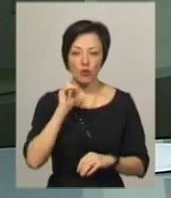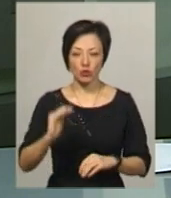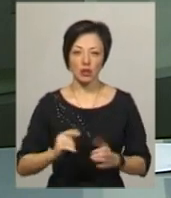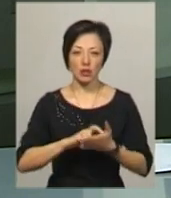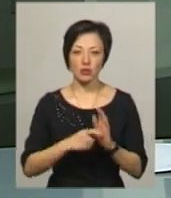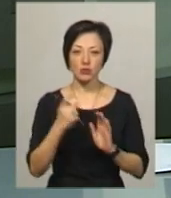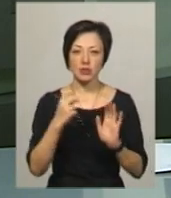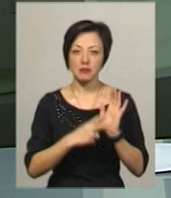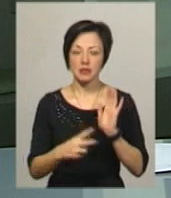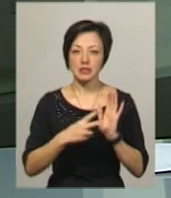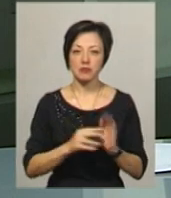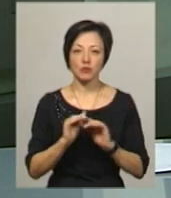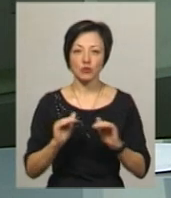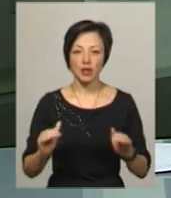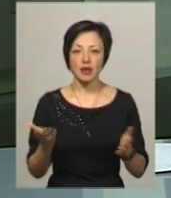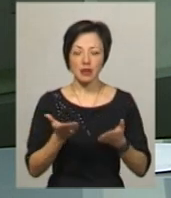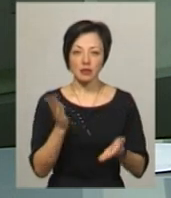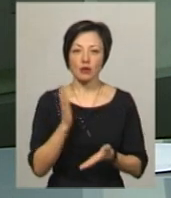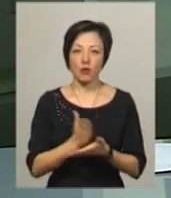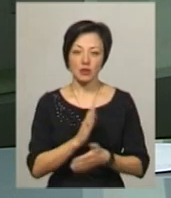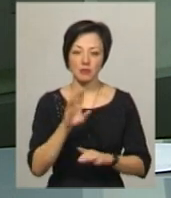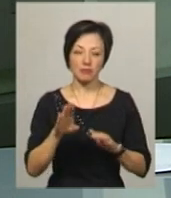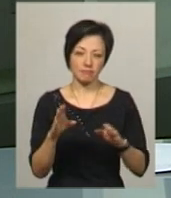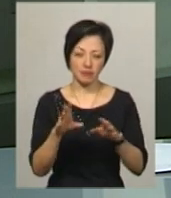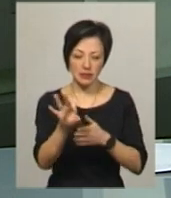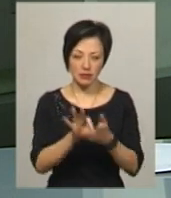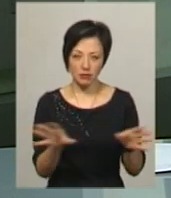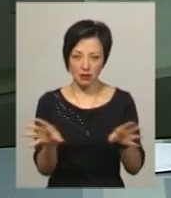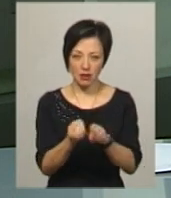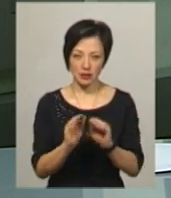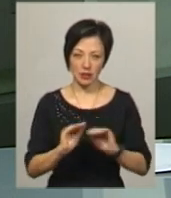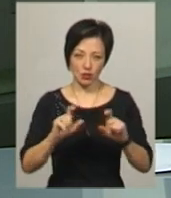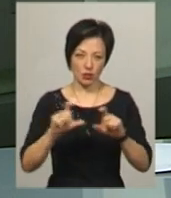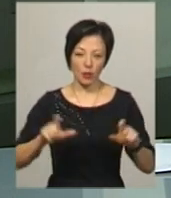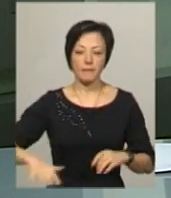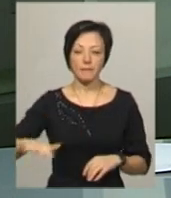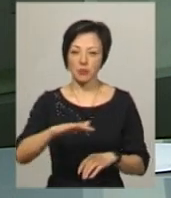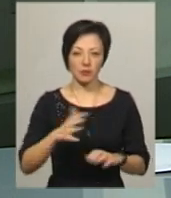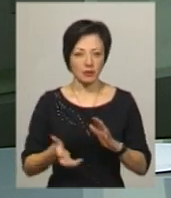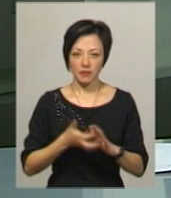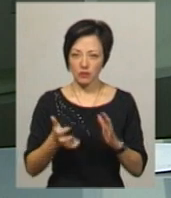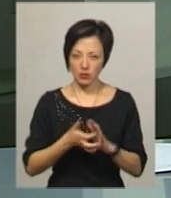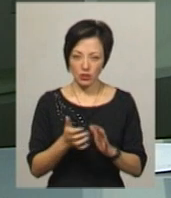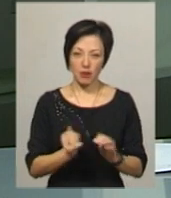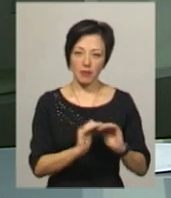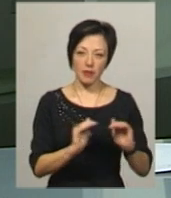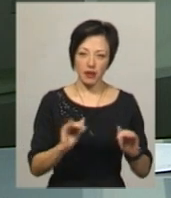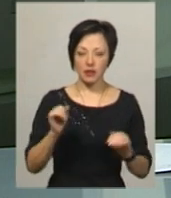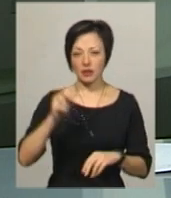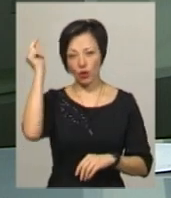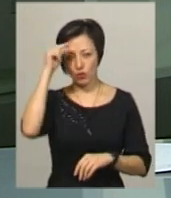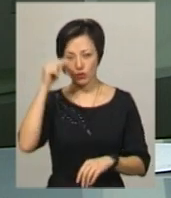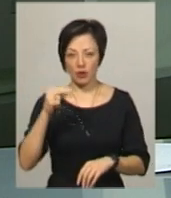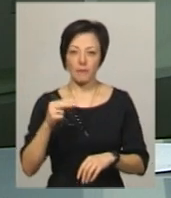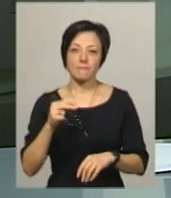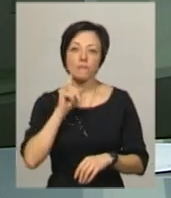класах – 177 учнів, котрі знаходяться під одним дахом із дитячим садком. І приміщення не вистачає ні для дошкільнят, ні для учнів